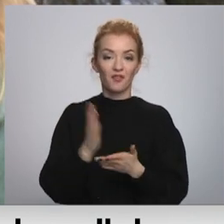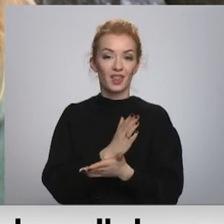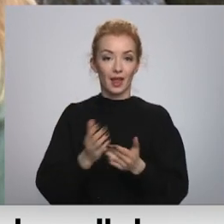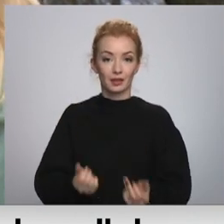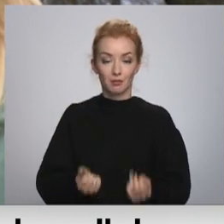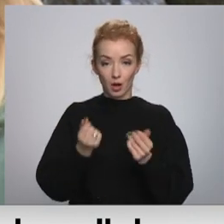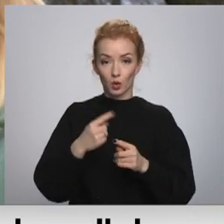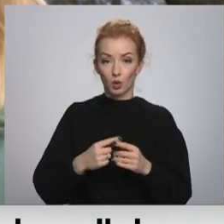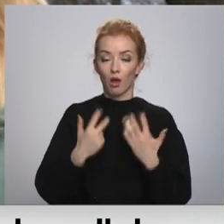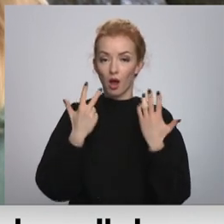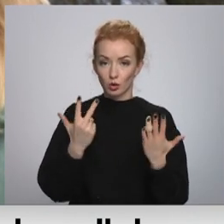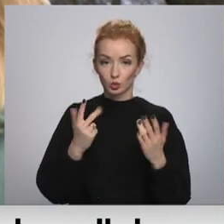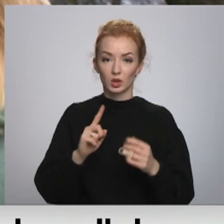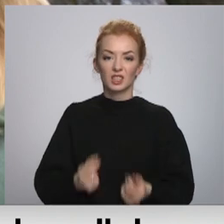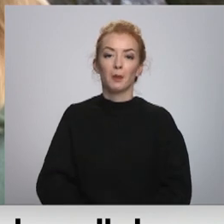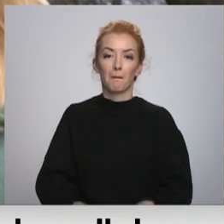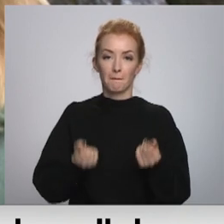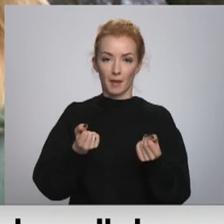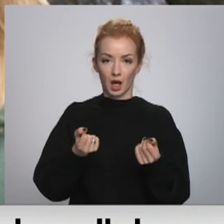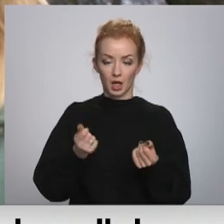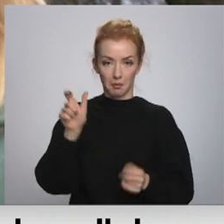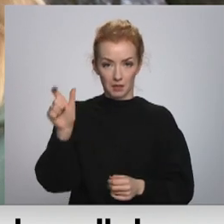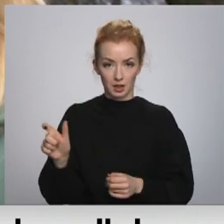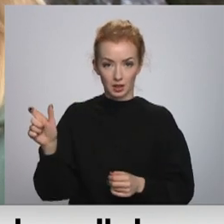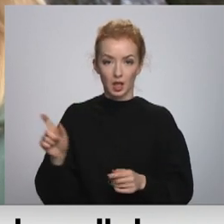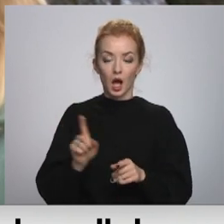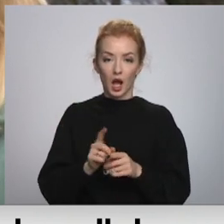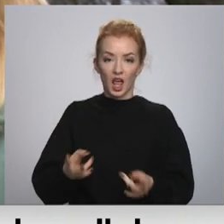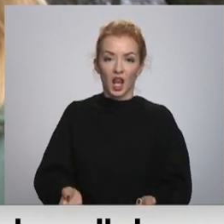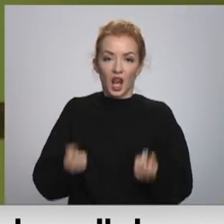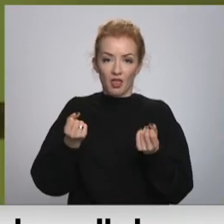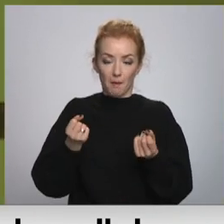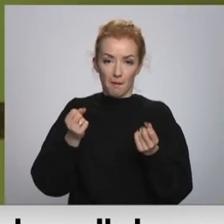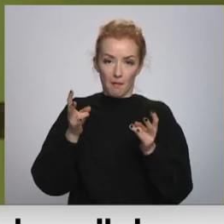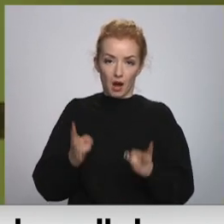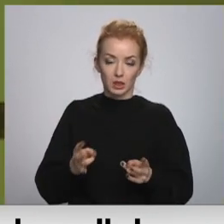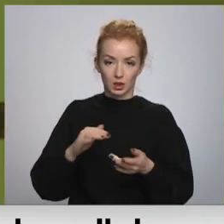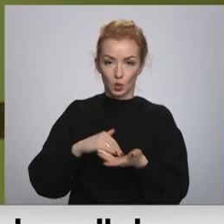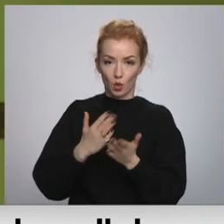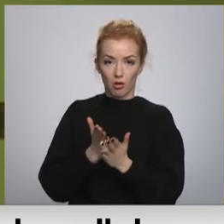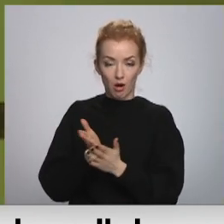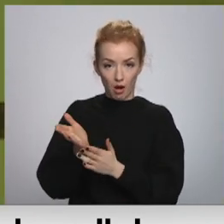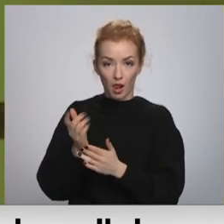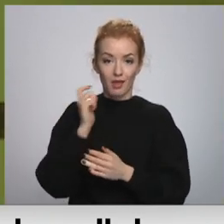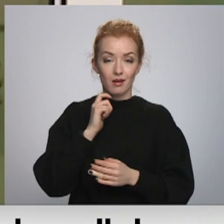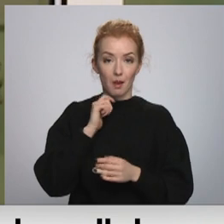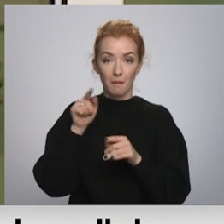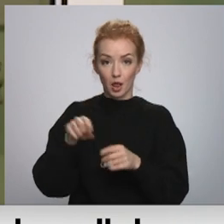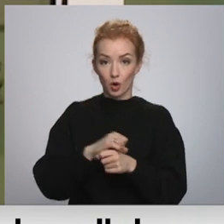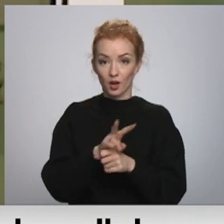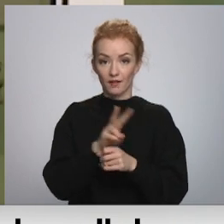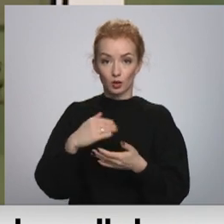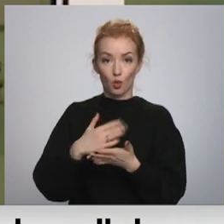smagi un 8 ir smagi pacienti, kas atrodas reanimācijas nodeļā. Jēkapilī Covid nodeļa ir jau gadu.